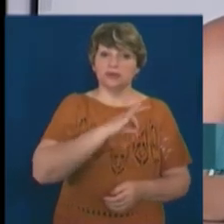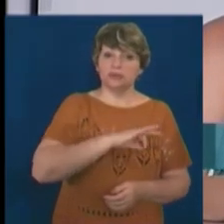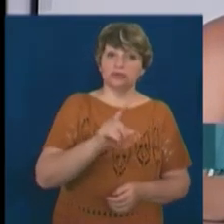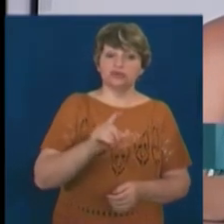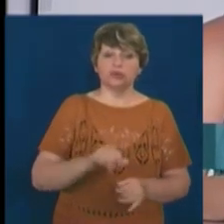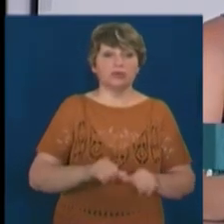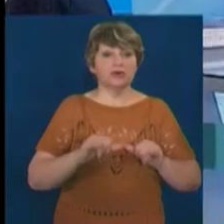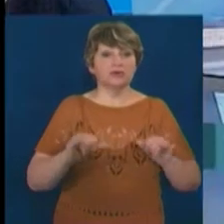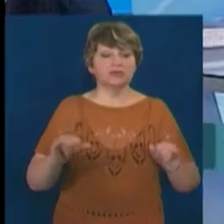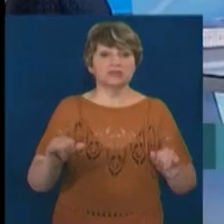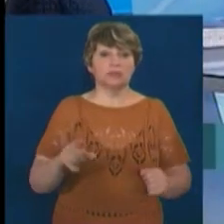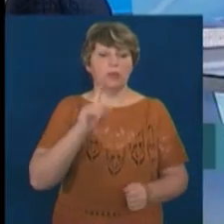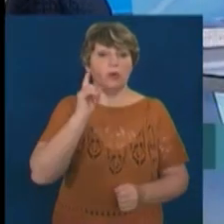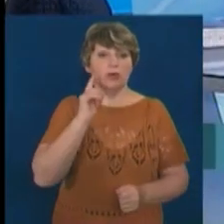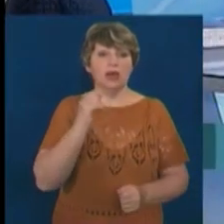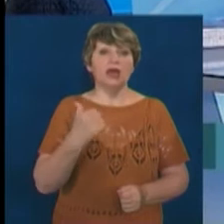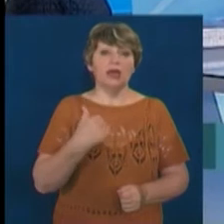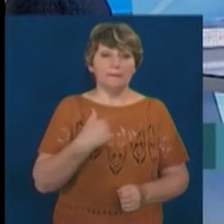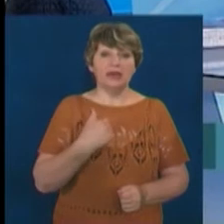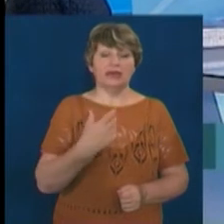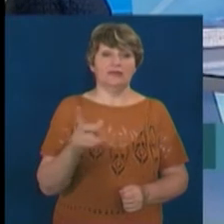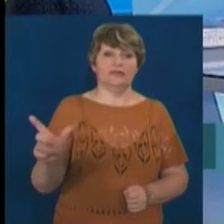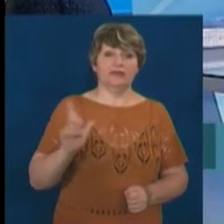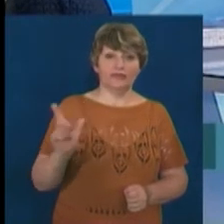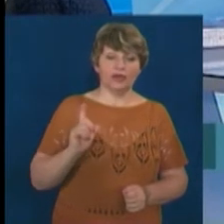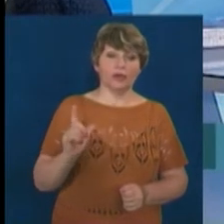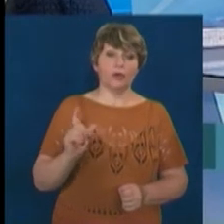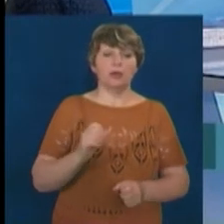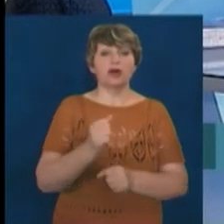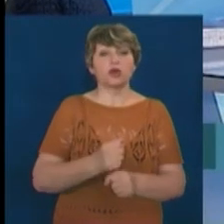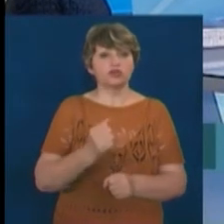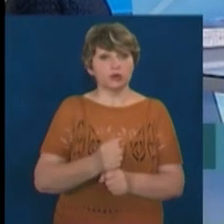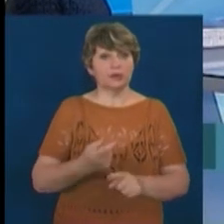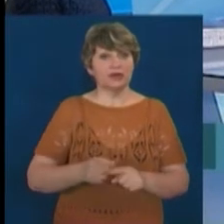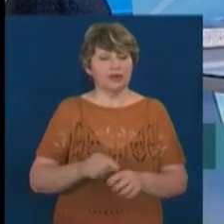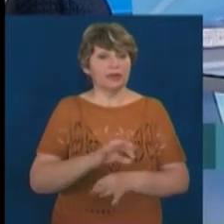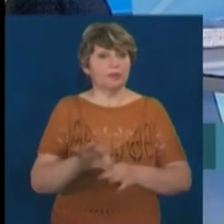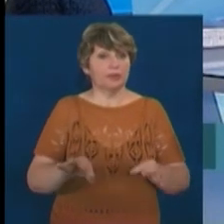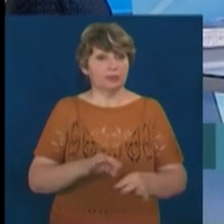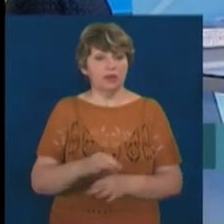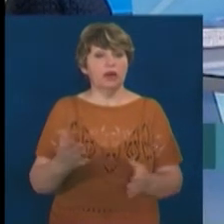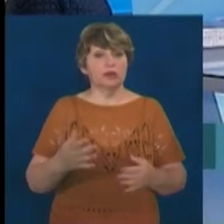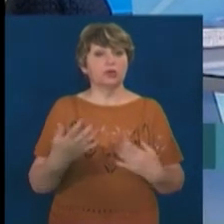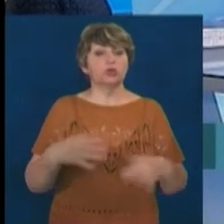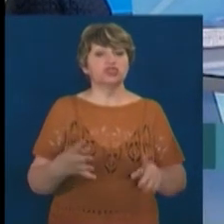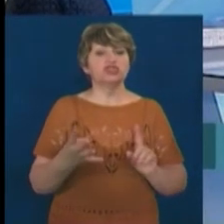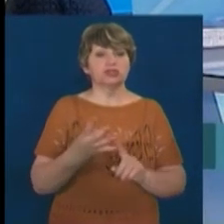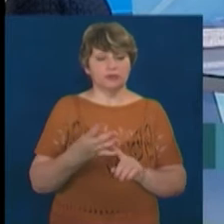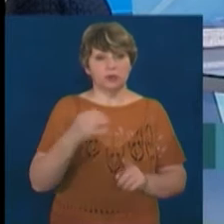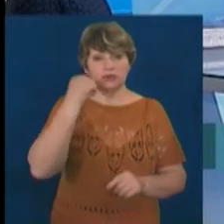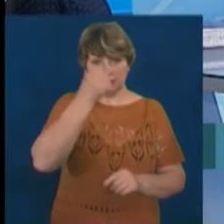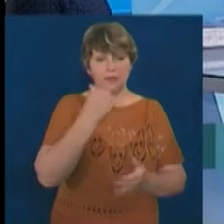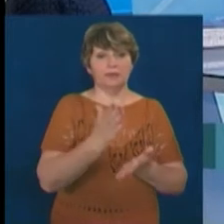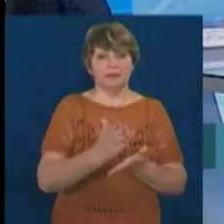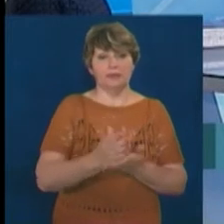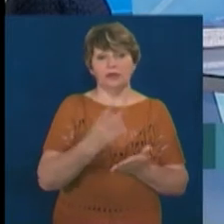проєкт для розвитку молоді. І тоді, власне, ми з Іванем розробили цю інкубаційну програму, яка вже четвертий рік виправдовує своє існування і